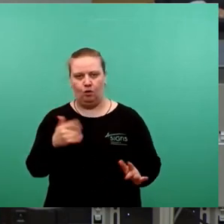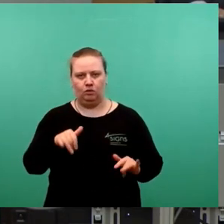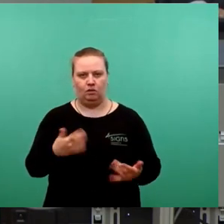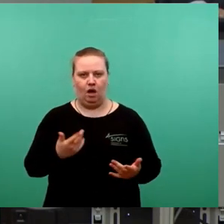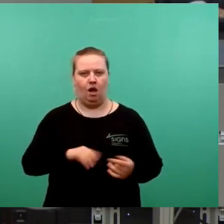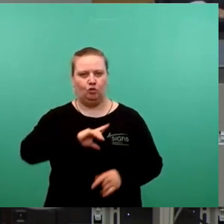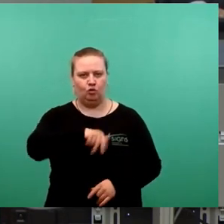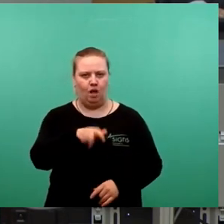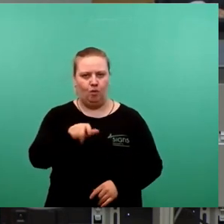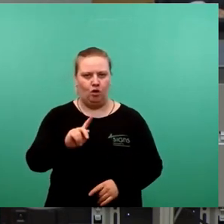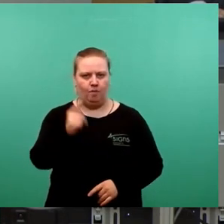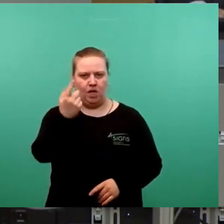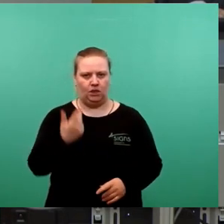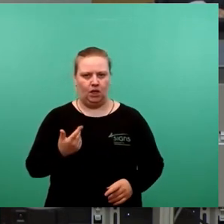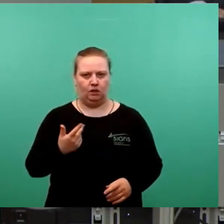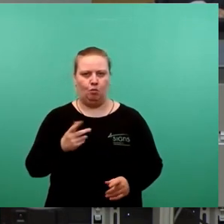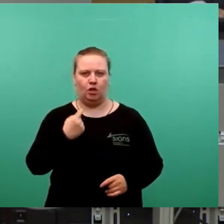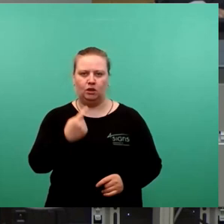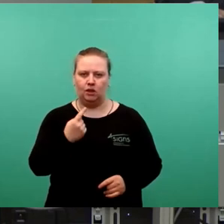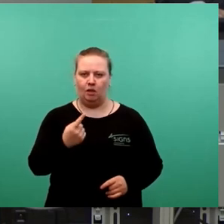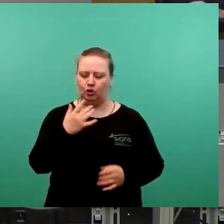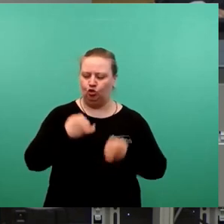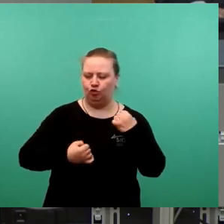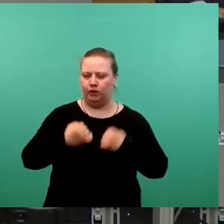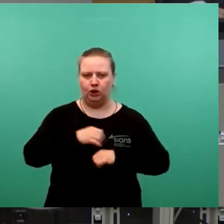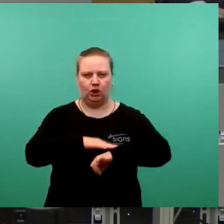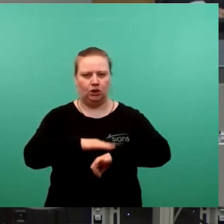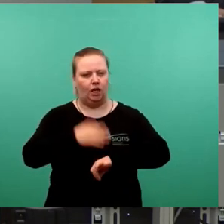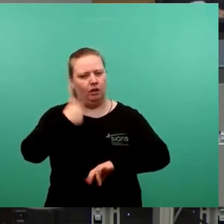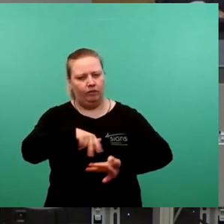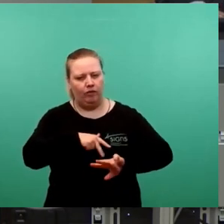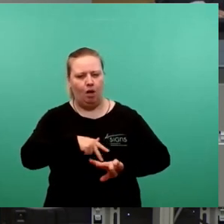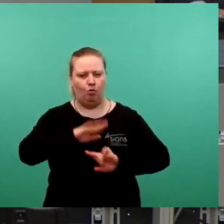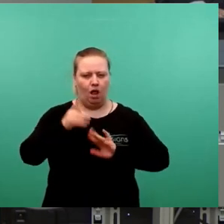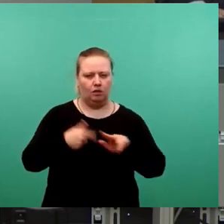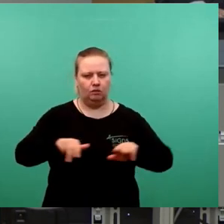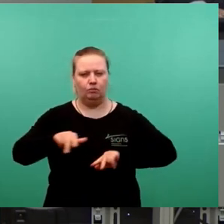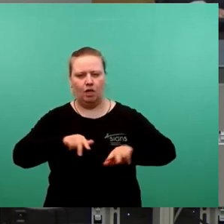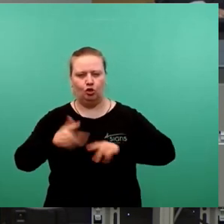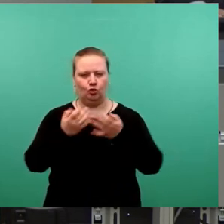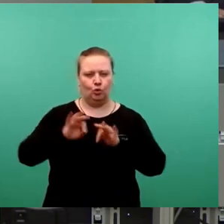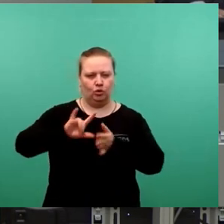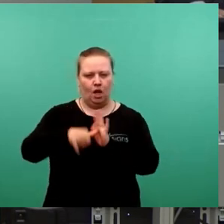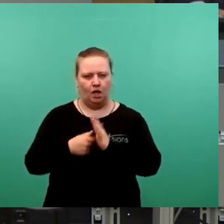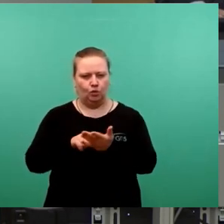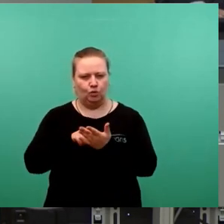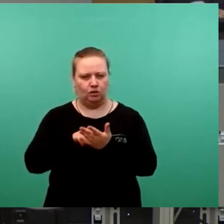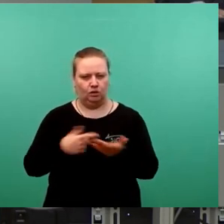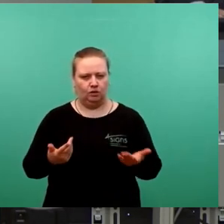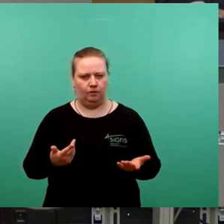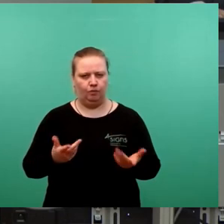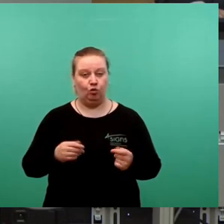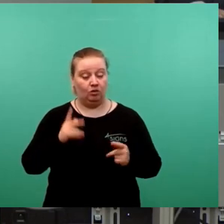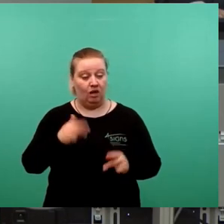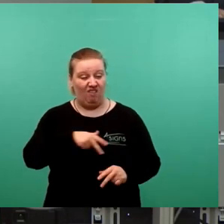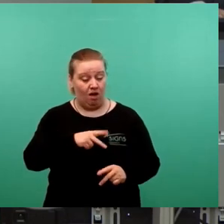Sozialbürgermeisterin, die hier in schwieriger Zeit wirklich die Dinge gemanagt hat und gute Leistungen abgeliefert hat. Das ist